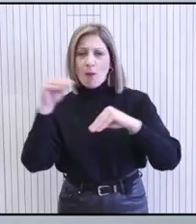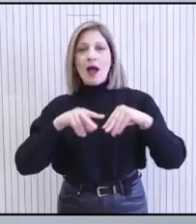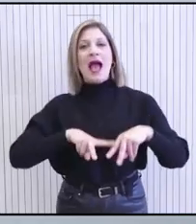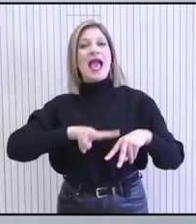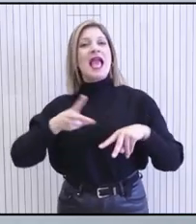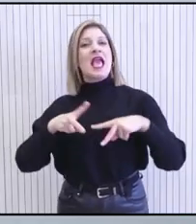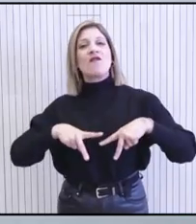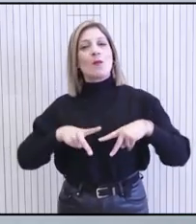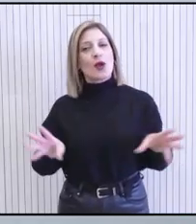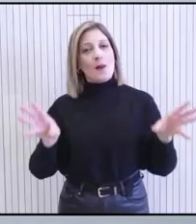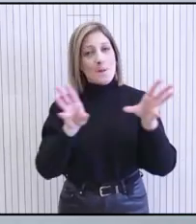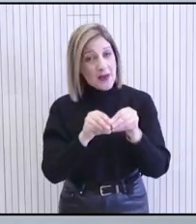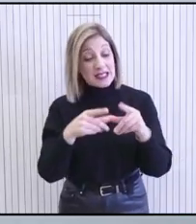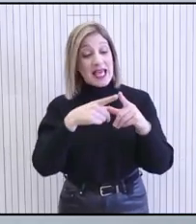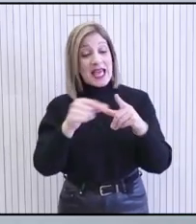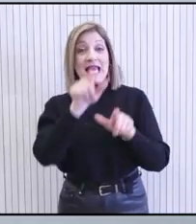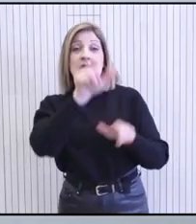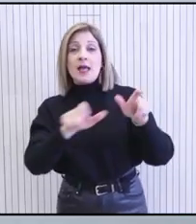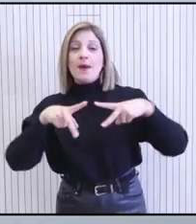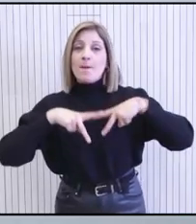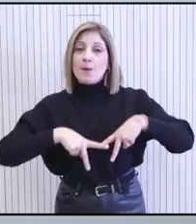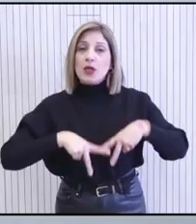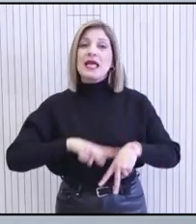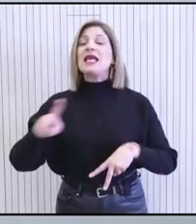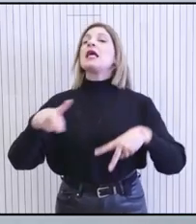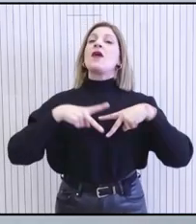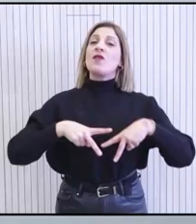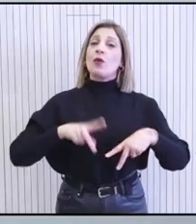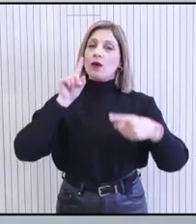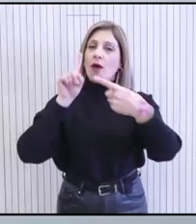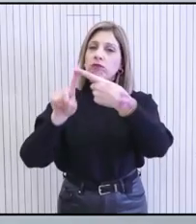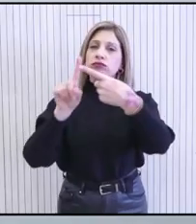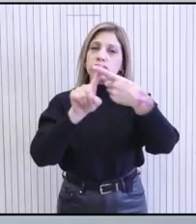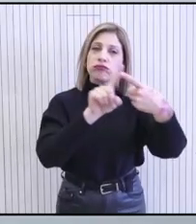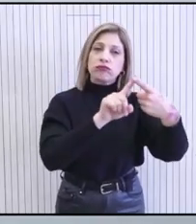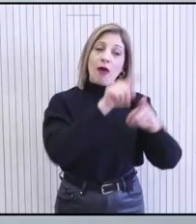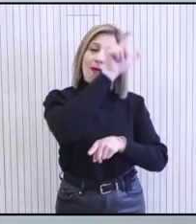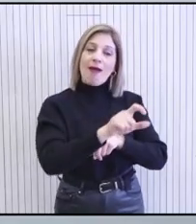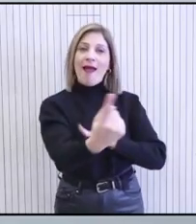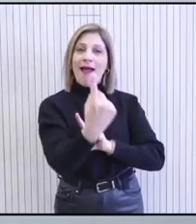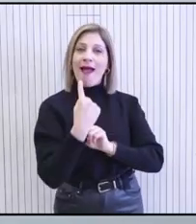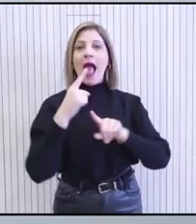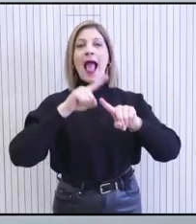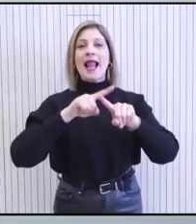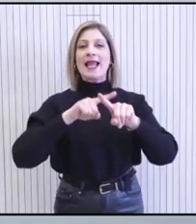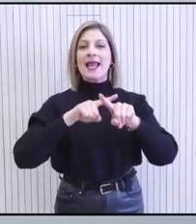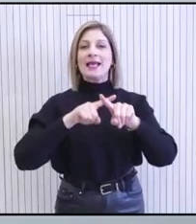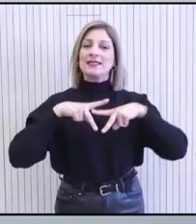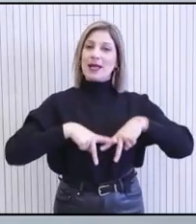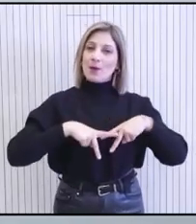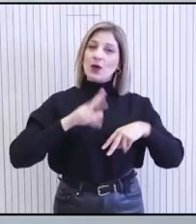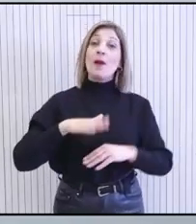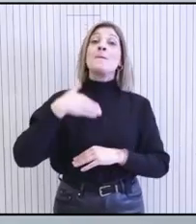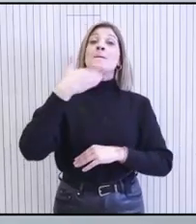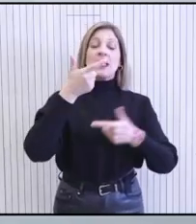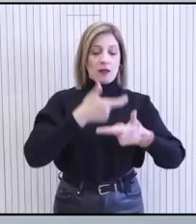κυβερνήσεων. Οι Κύπροι Υπουργοί και Υφυπουργοί θα έχουν δημερίσει συναντήσεις με τους ελλαδίτες ομολόγους τους και στην συνέχεια θα λάβει η χώρα